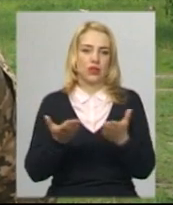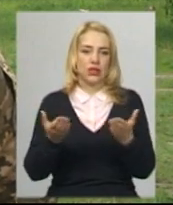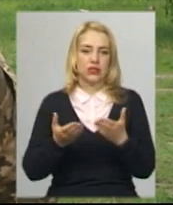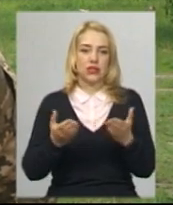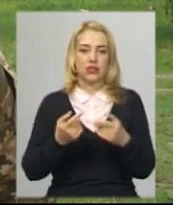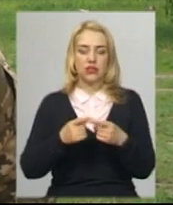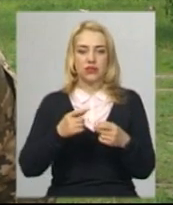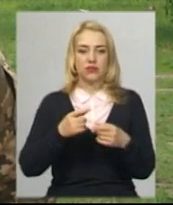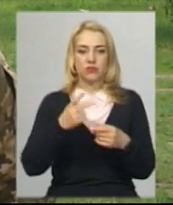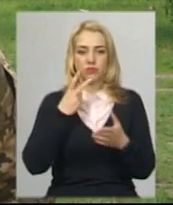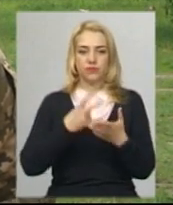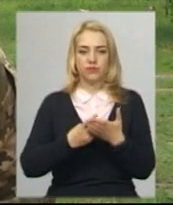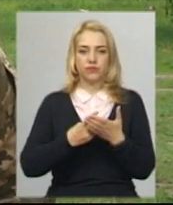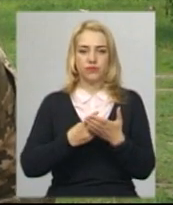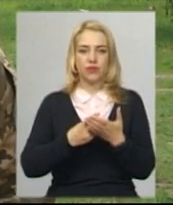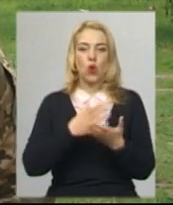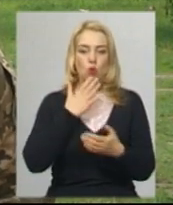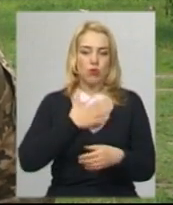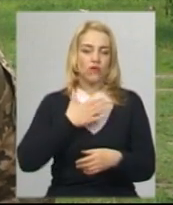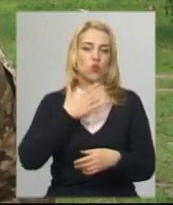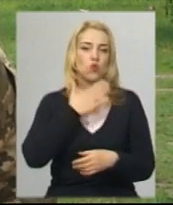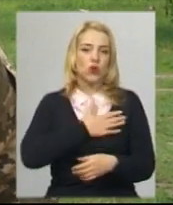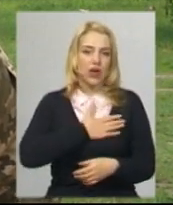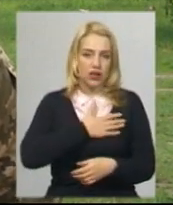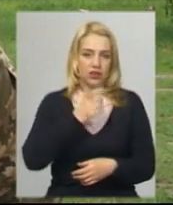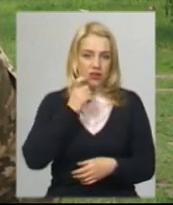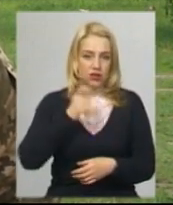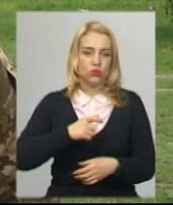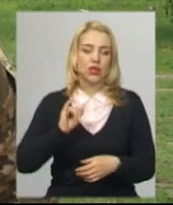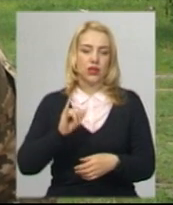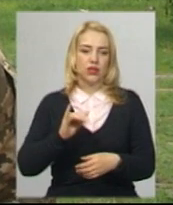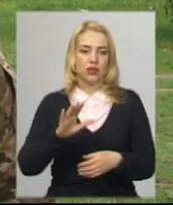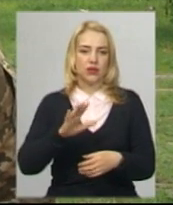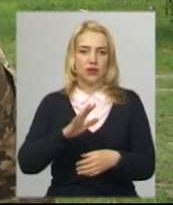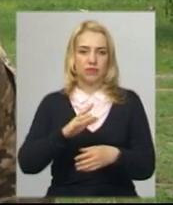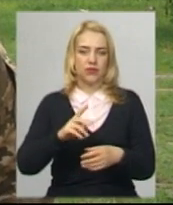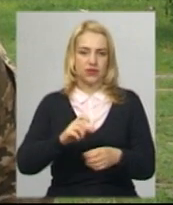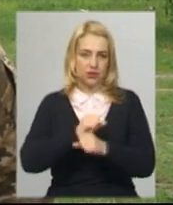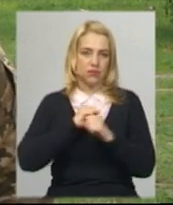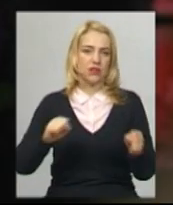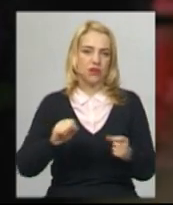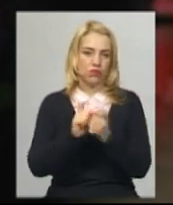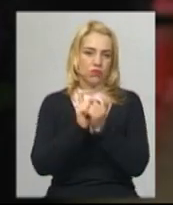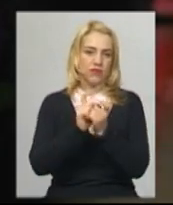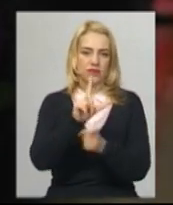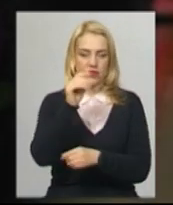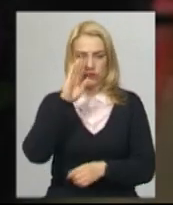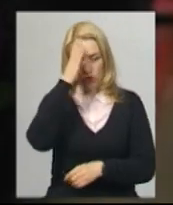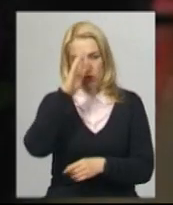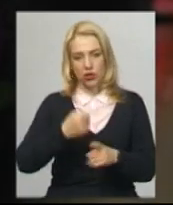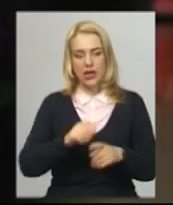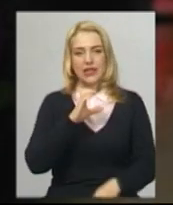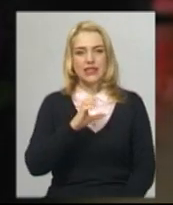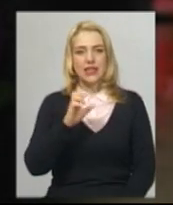Україну, який безстрашно бився з ворогом. Ігор Дідачук пригадує, як загиблий Сергій